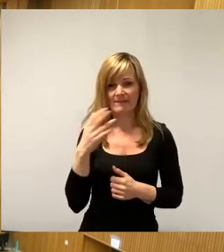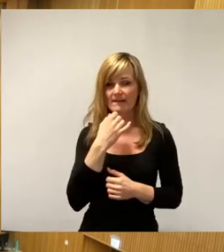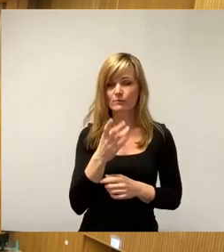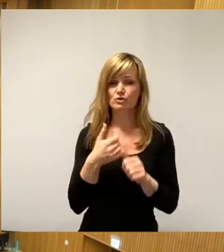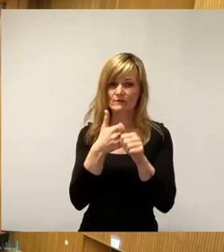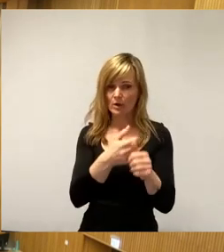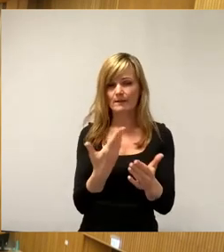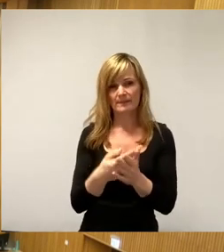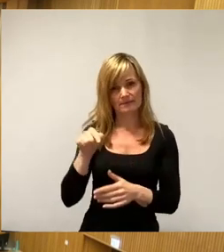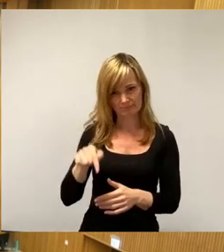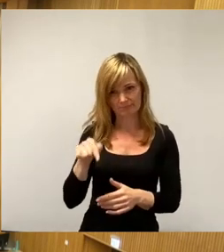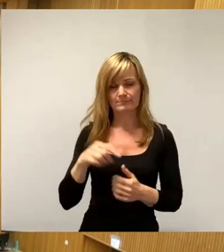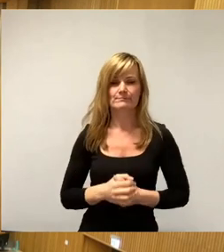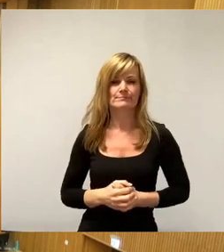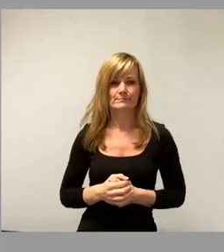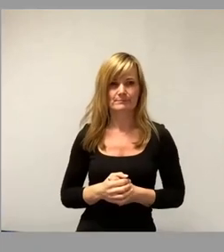jetzt um Stimmzeichen.